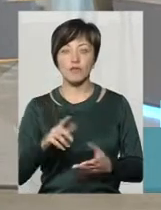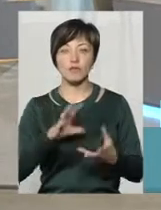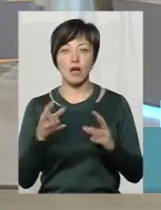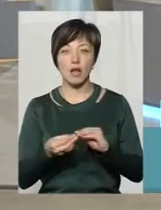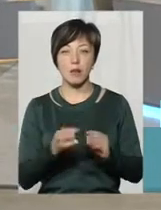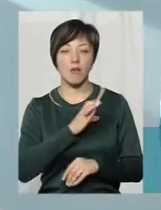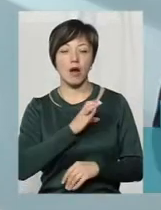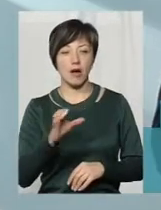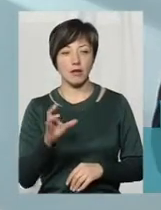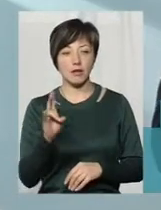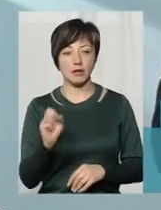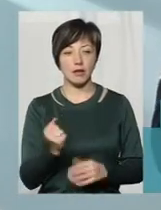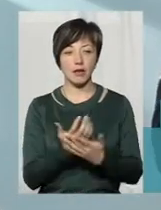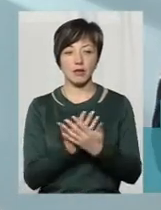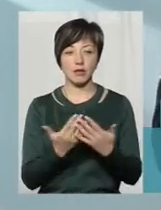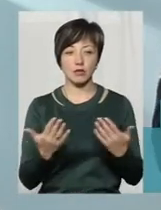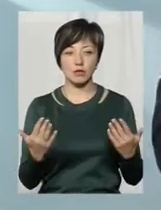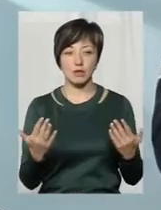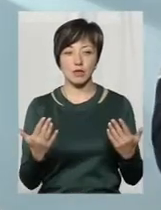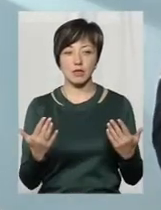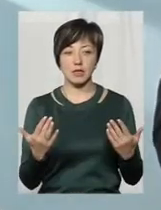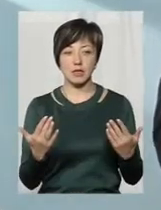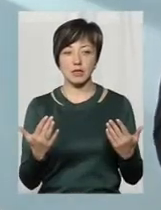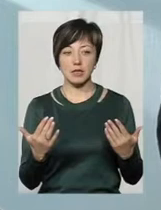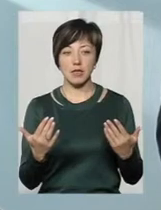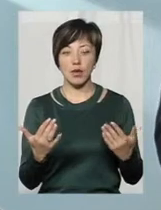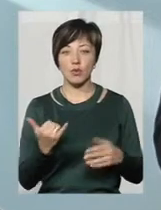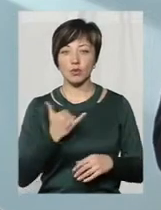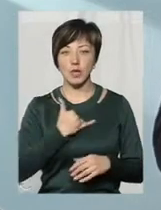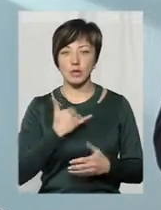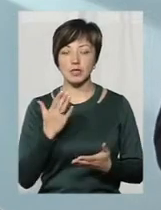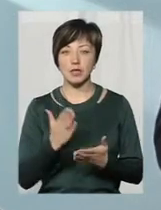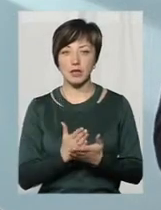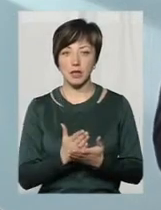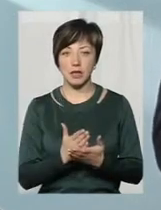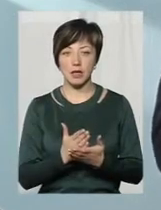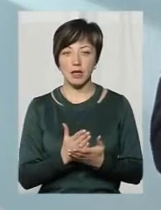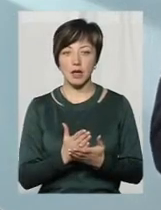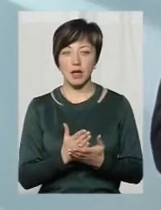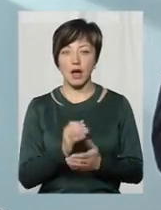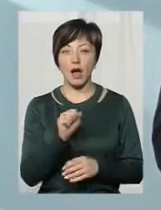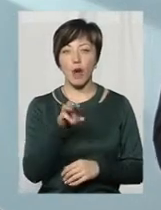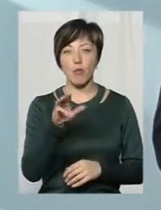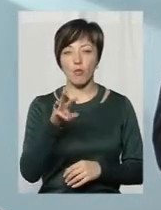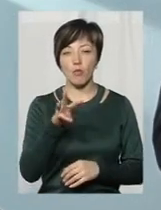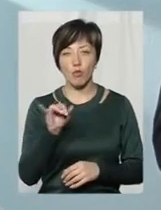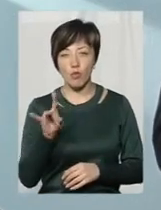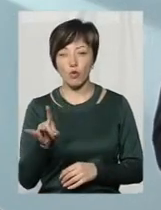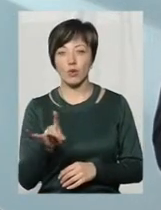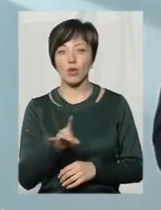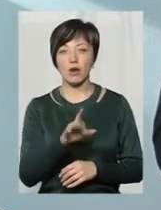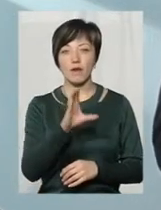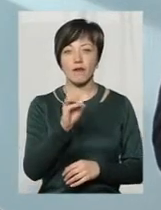багатий на різноманітністі їх тієї фауни. В нас є і амур білий, верховодка,